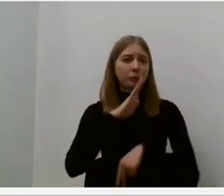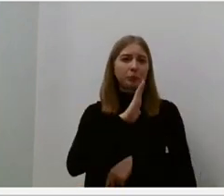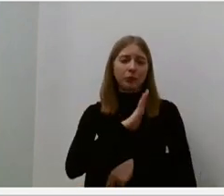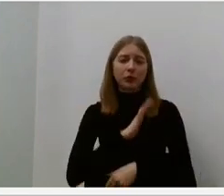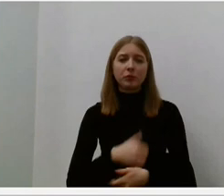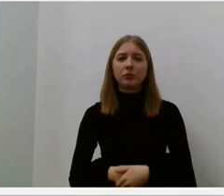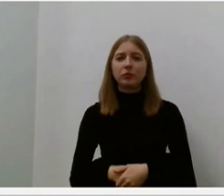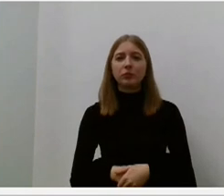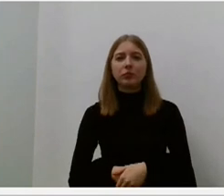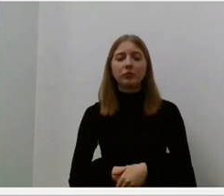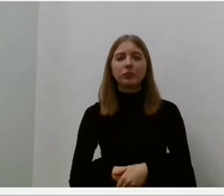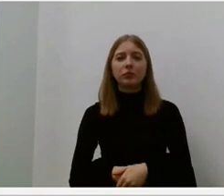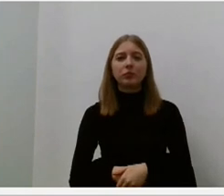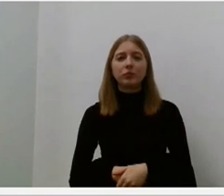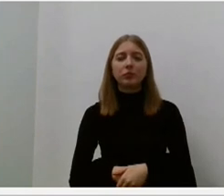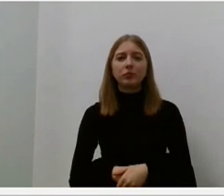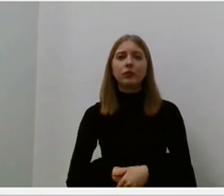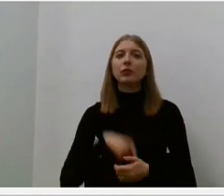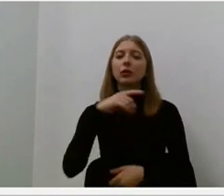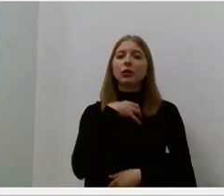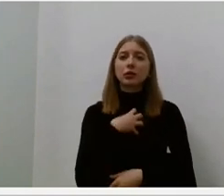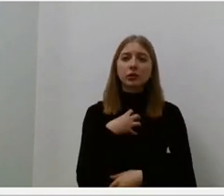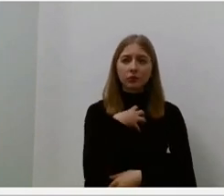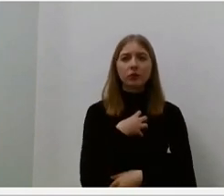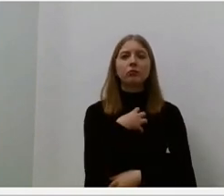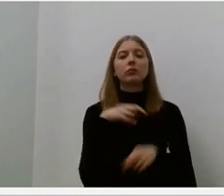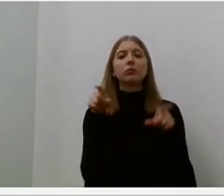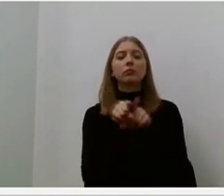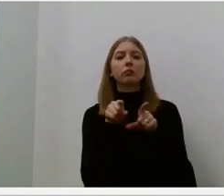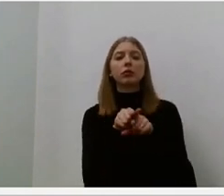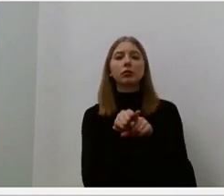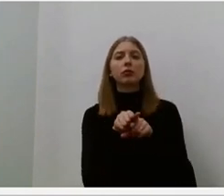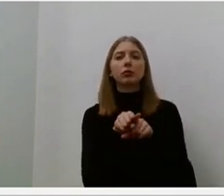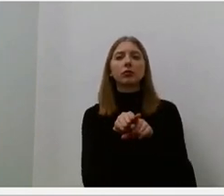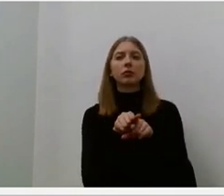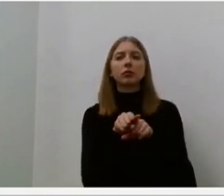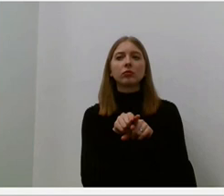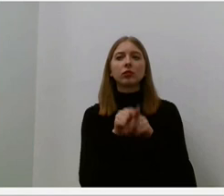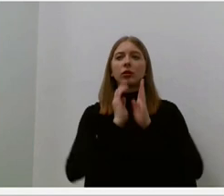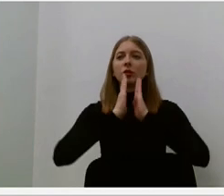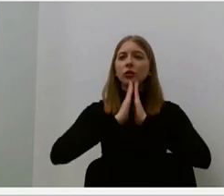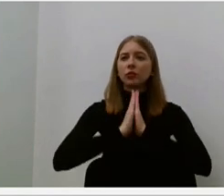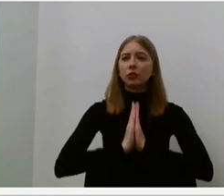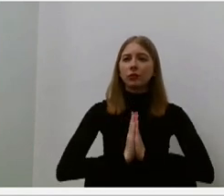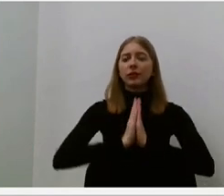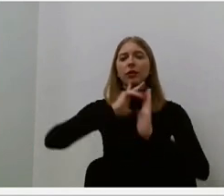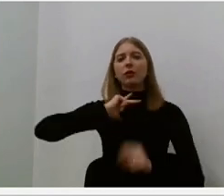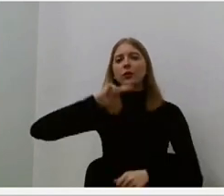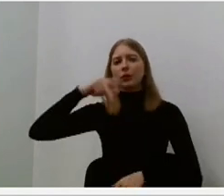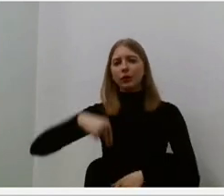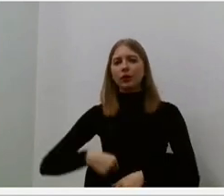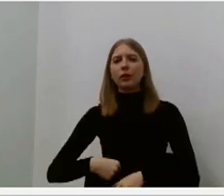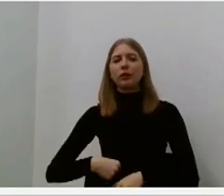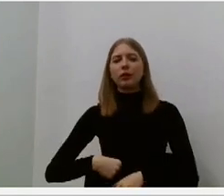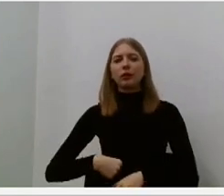gyvenime, jei ne mažiau svarbių, buvo šventojų arba šventojų dukros eilės savo